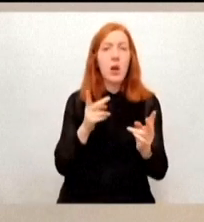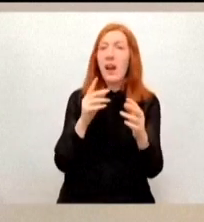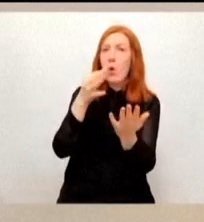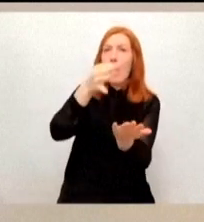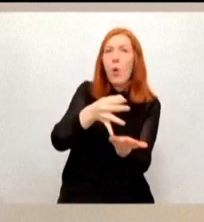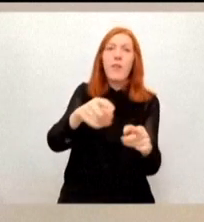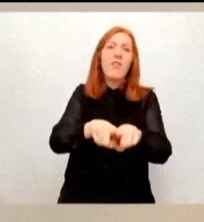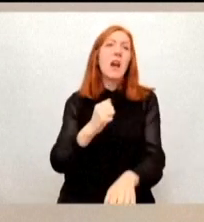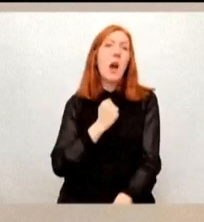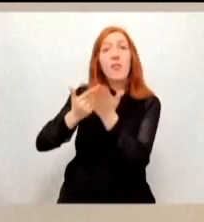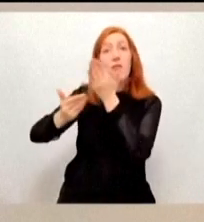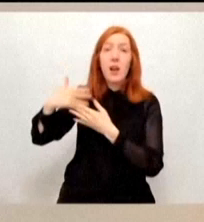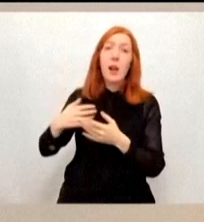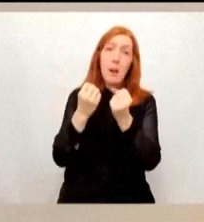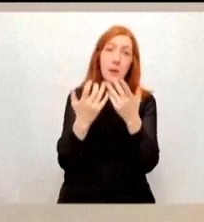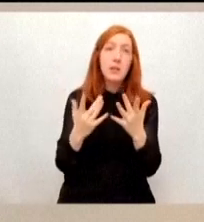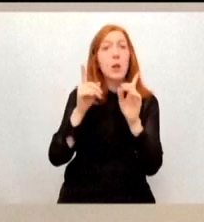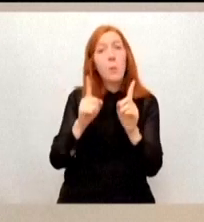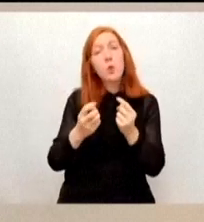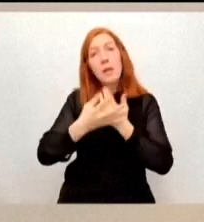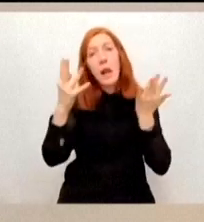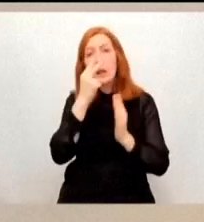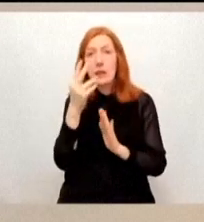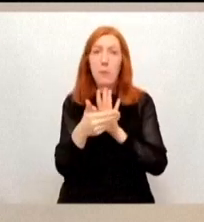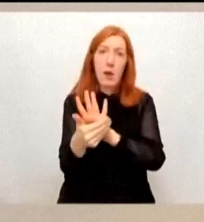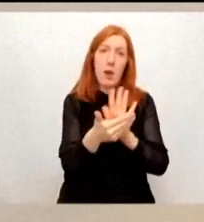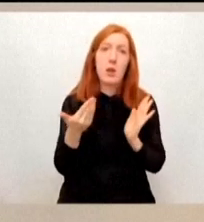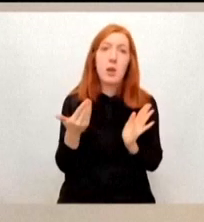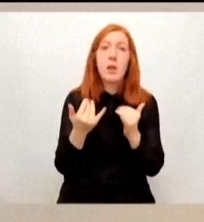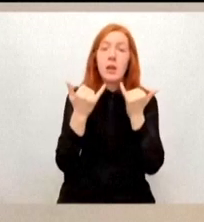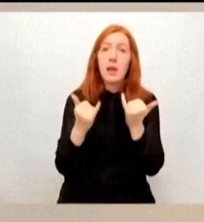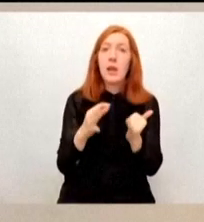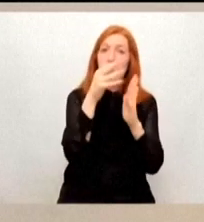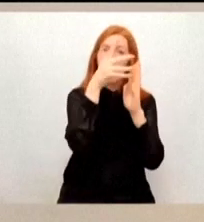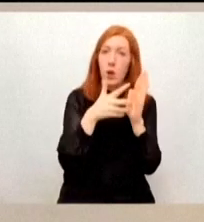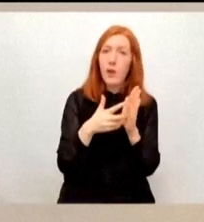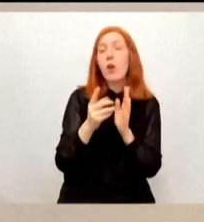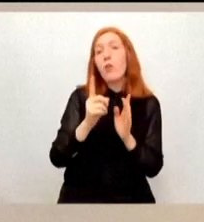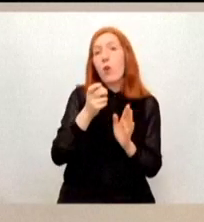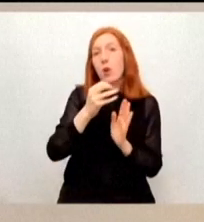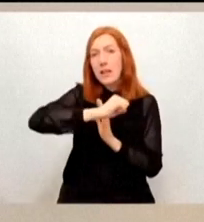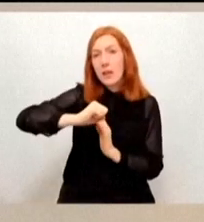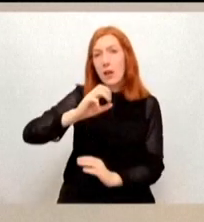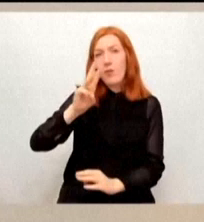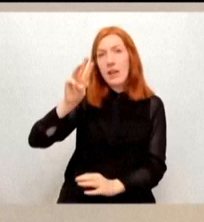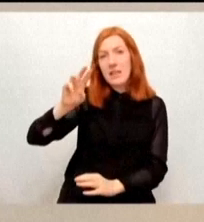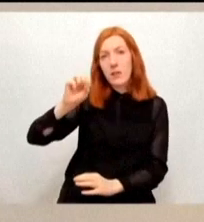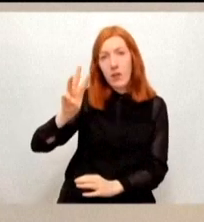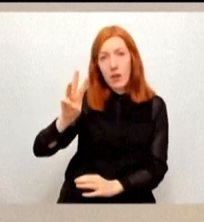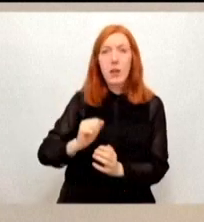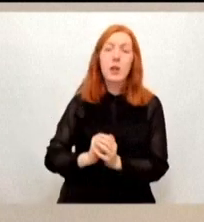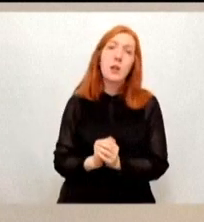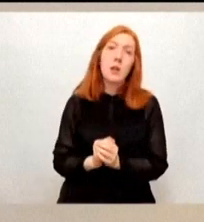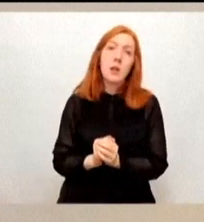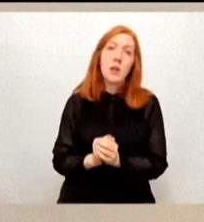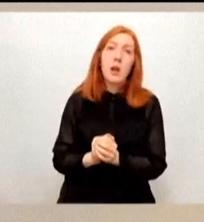nicht des Trostes. Mit dem Gutachten der Kanzlei WSW, das die Erzdiözese selbst